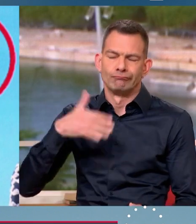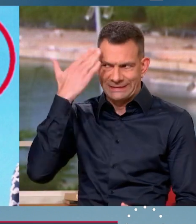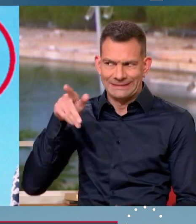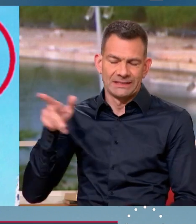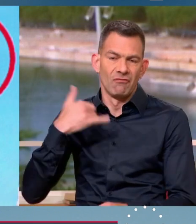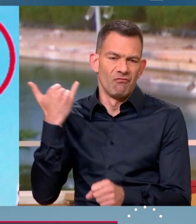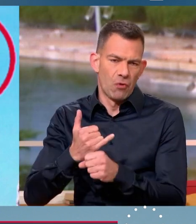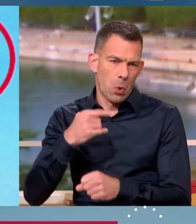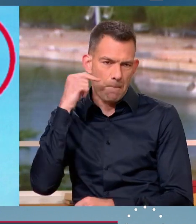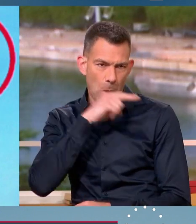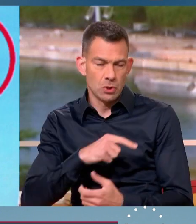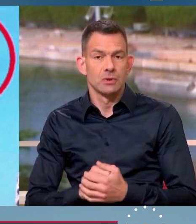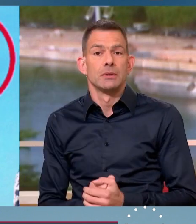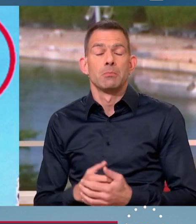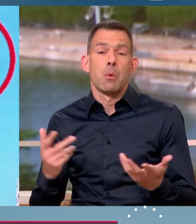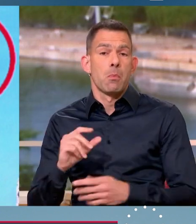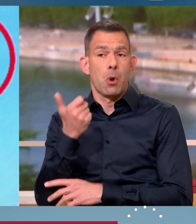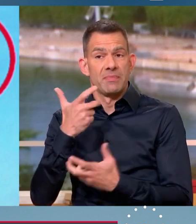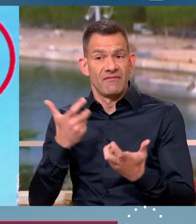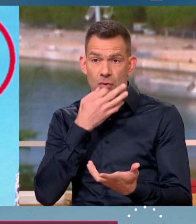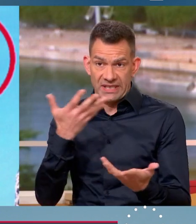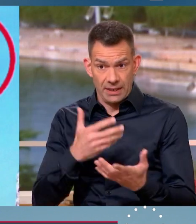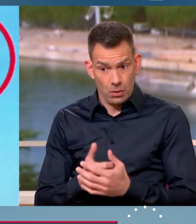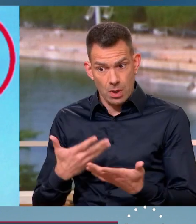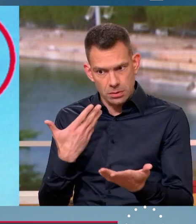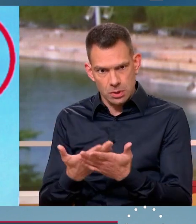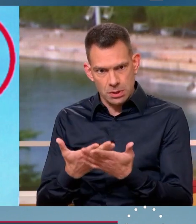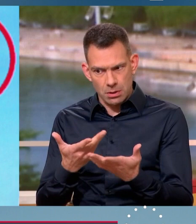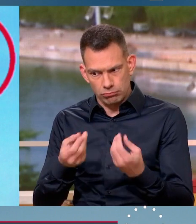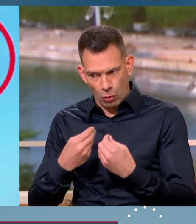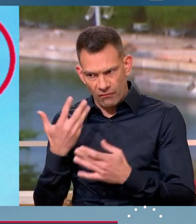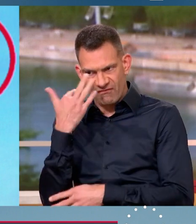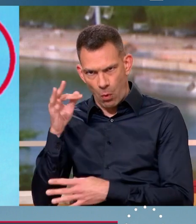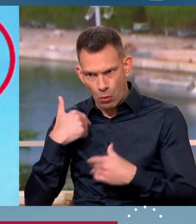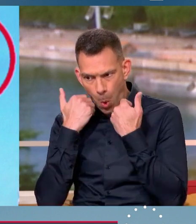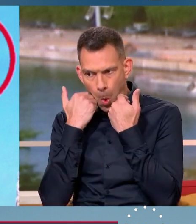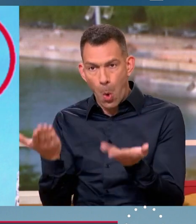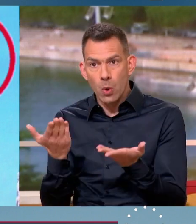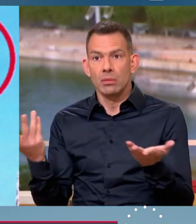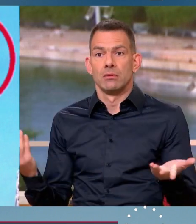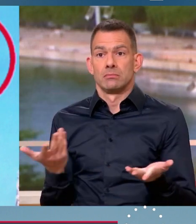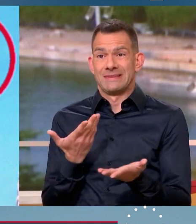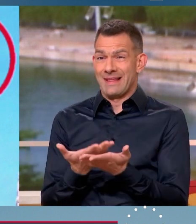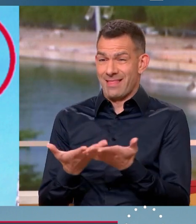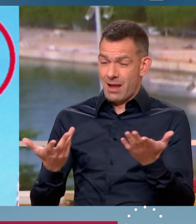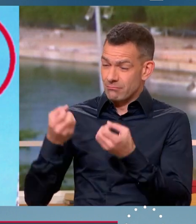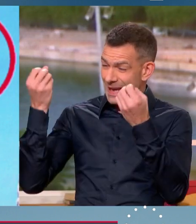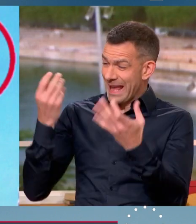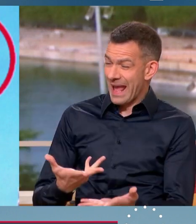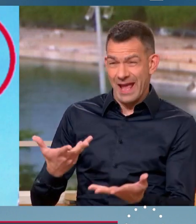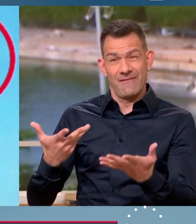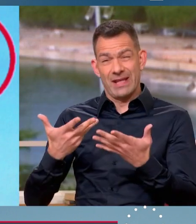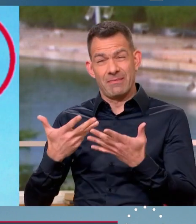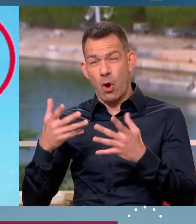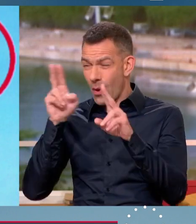mensongère. D'abord ce que je veux dire c'est que ce qui s'est passé est humiliant pour notre pays. Ne pas être capable d'organiser une grande